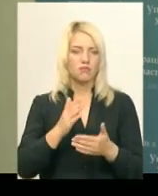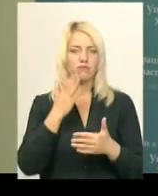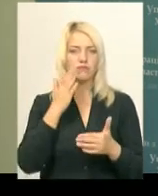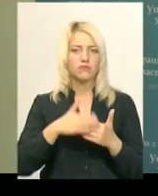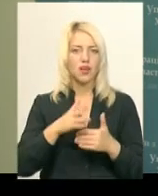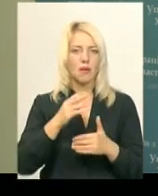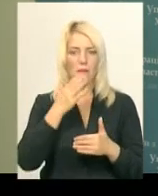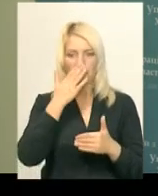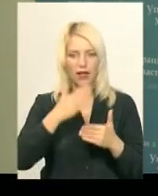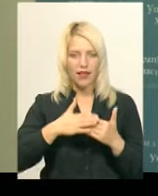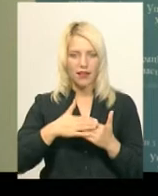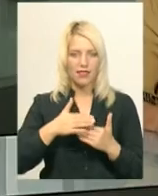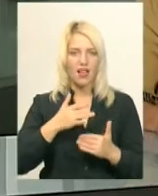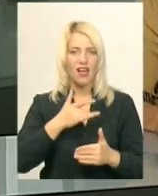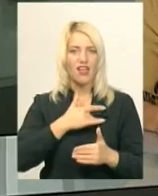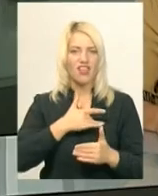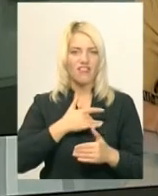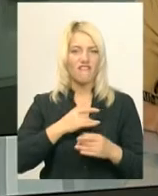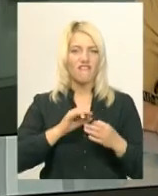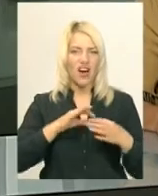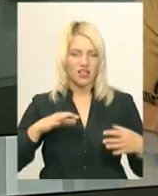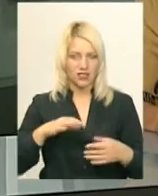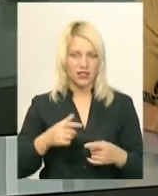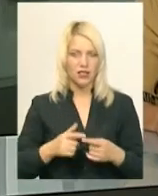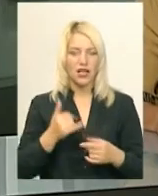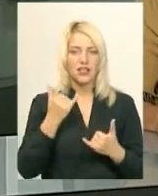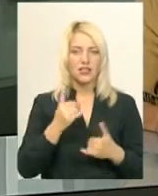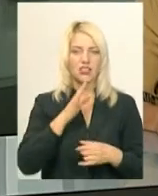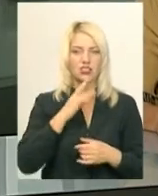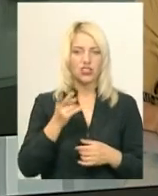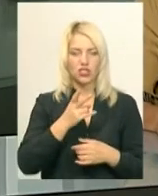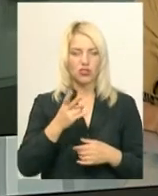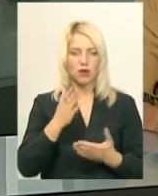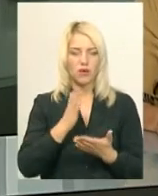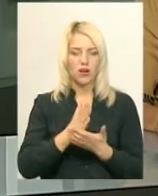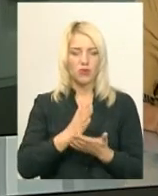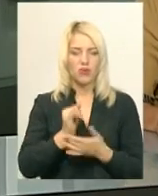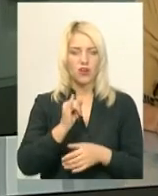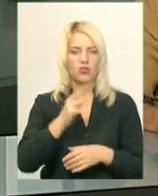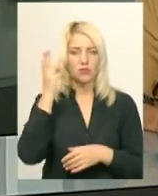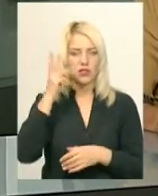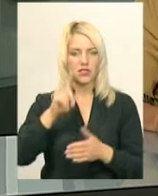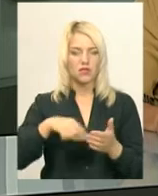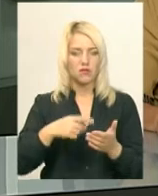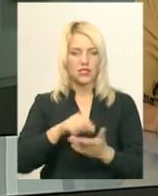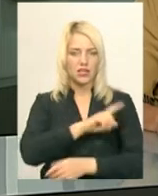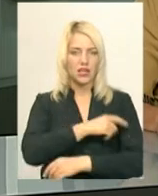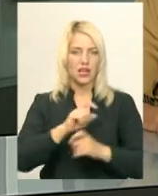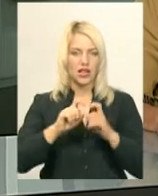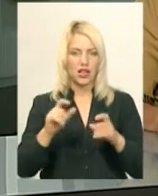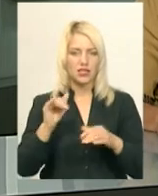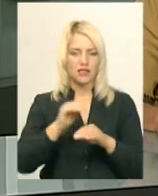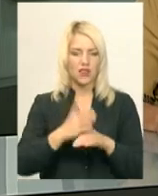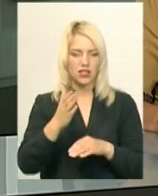предінфарктного. Наразі двоє жінок-інспекторів перебувають у Хмельницькій міській лікарні. За фактом їх